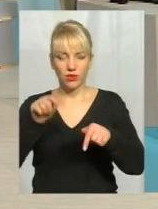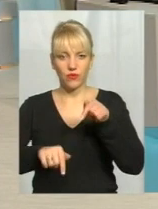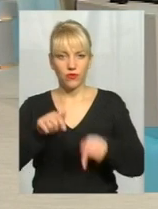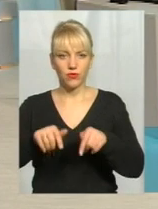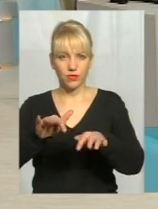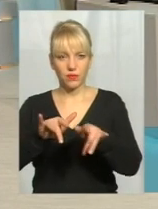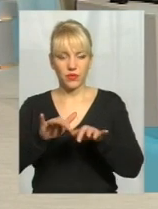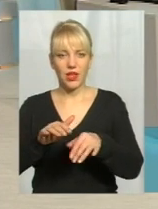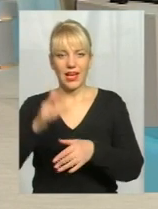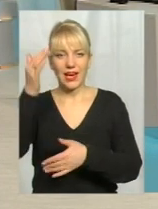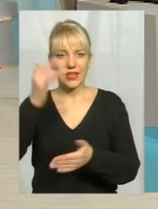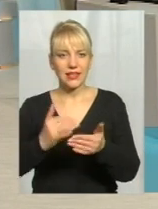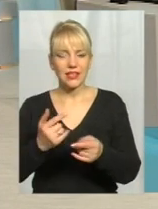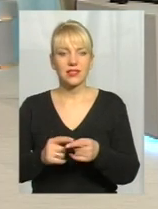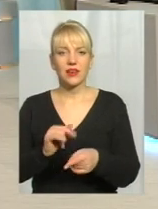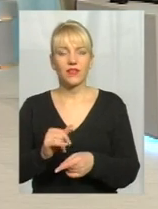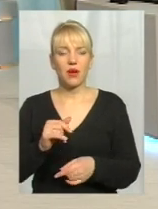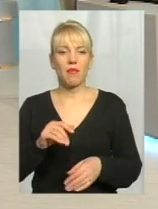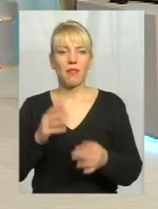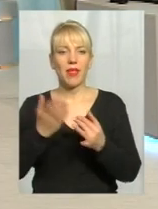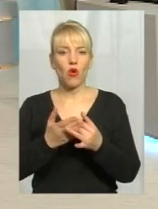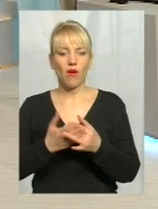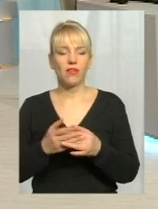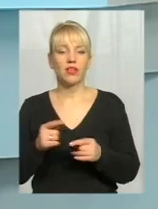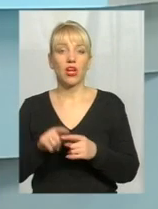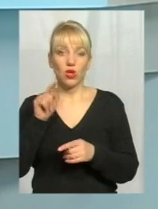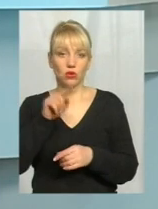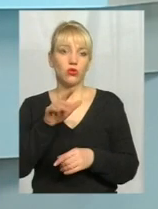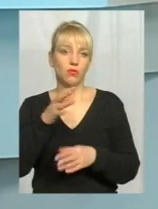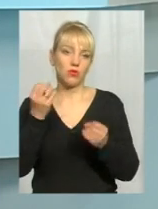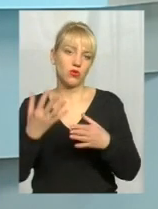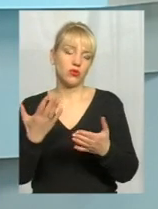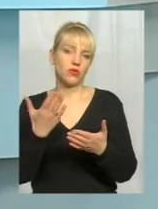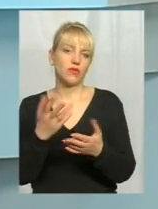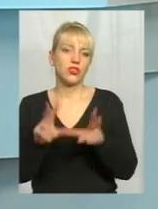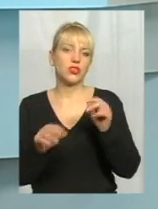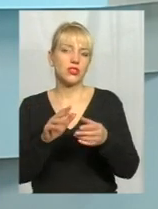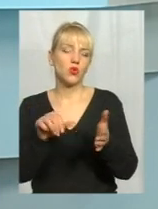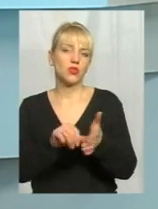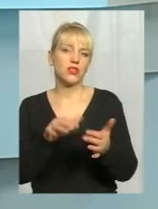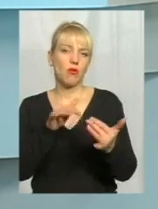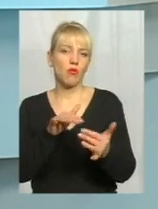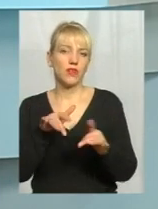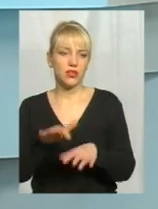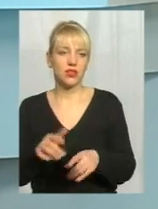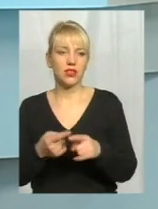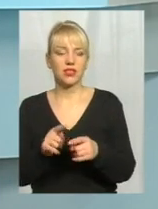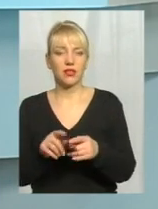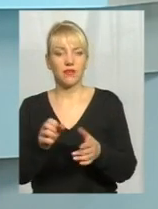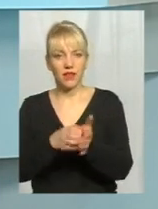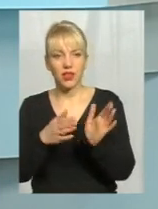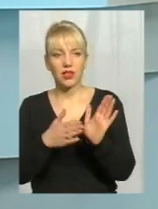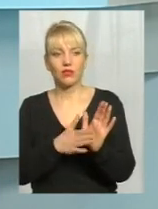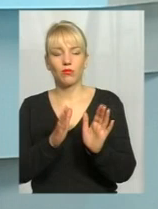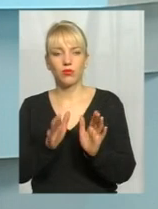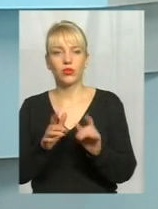пільговиків, до того часу він фактично є тільки учасником бойових дій. І це буде внесення в ЄДАРП, будемо